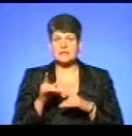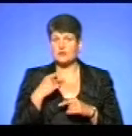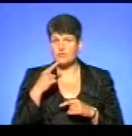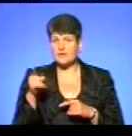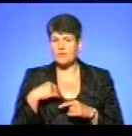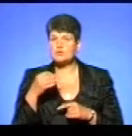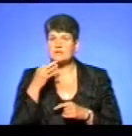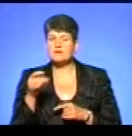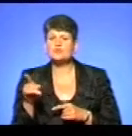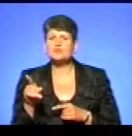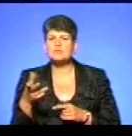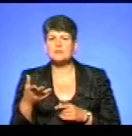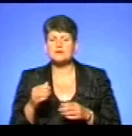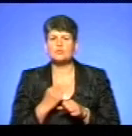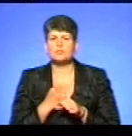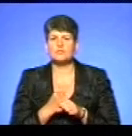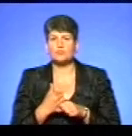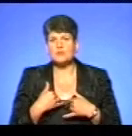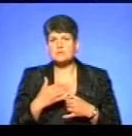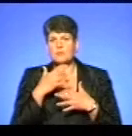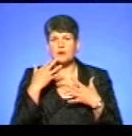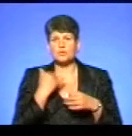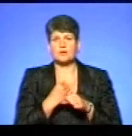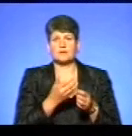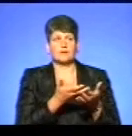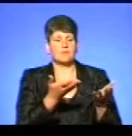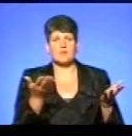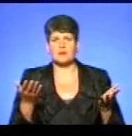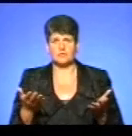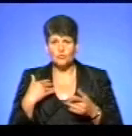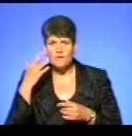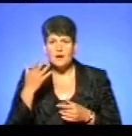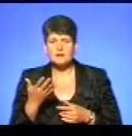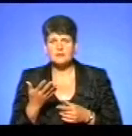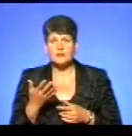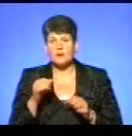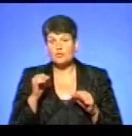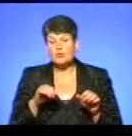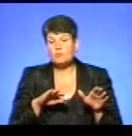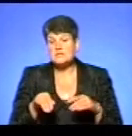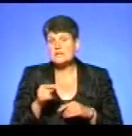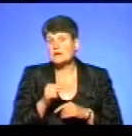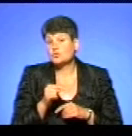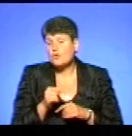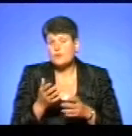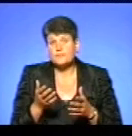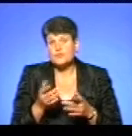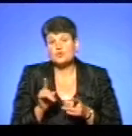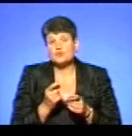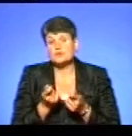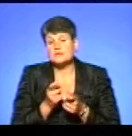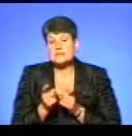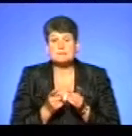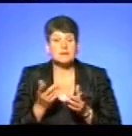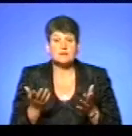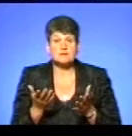о, я йому сказав, що ж так в грубі поступав, а він каже, що в нас багато так тримає. Ви уявляєте собі? Ви не знаю, можливо, після того щось зміниться, та